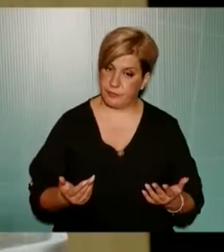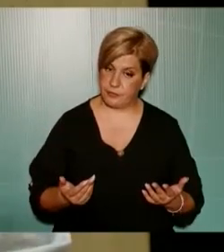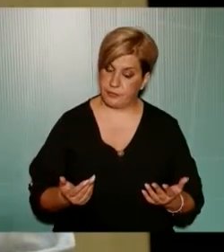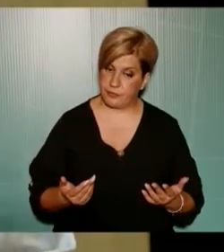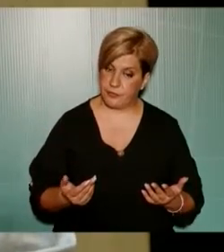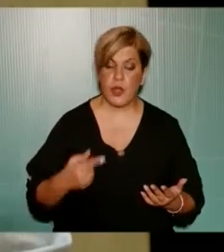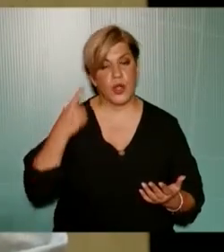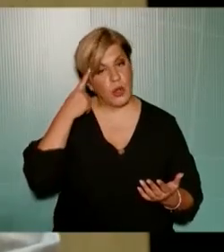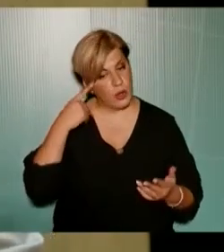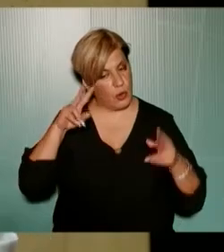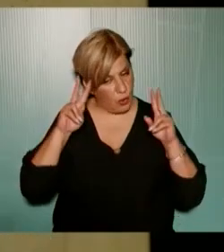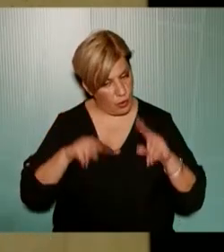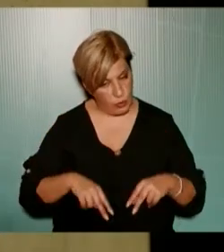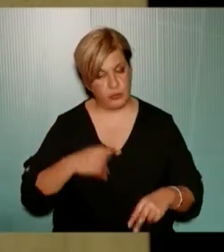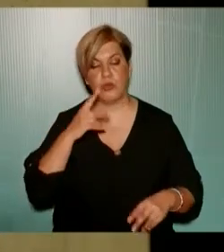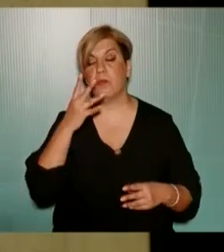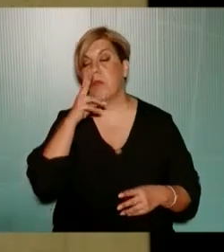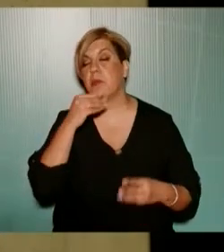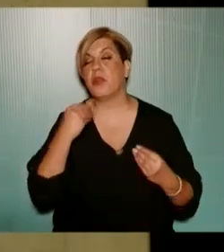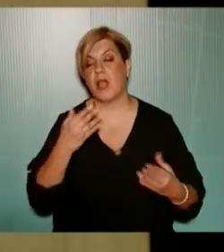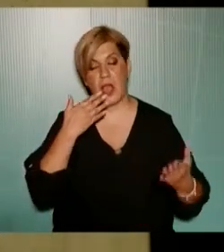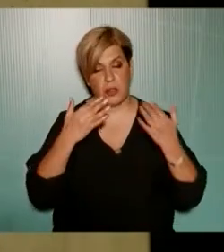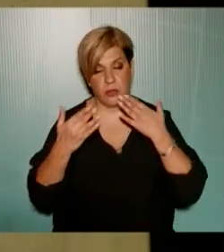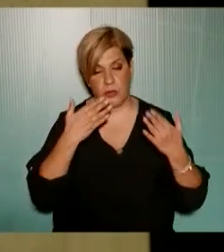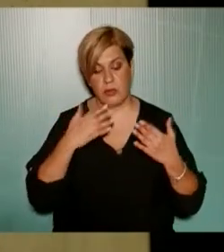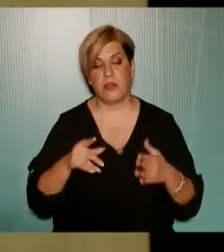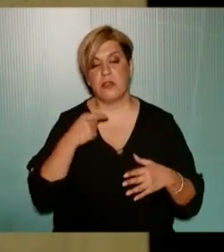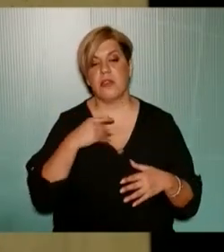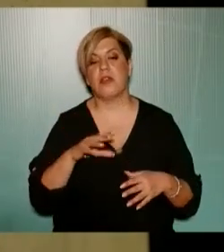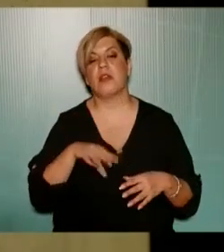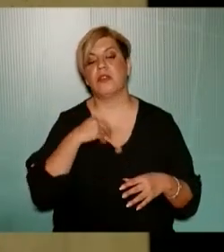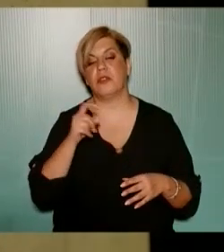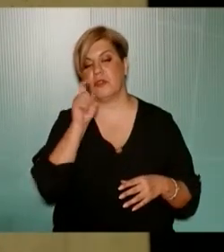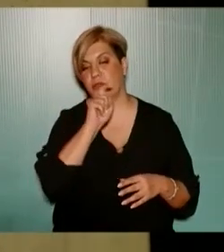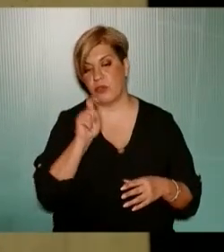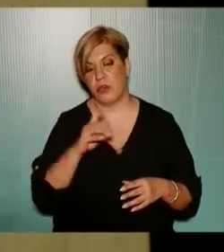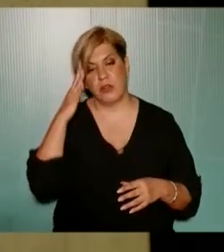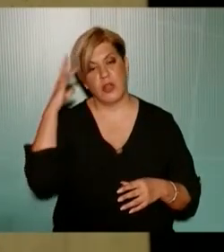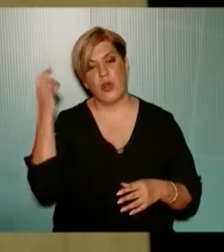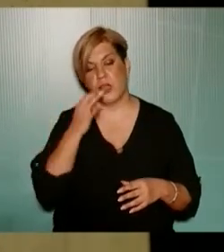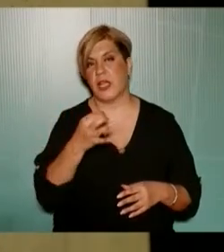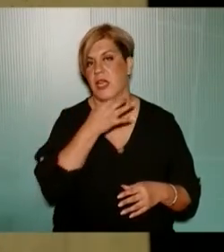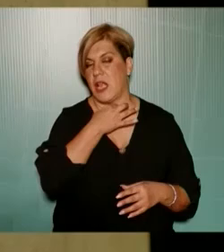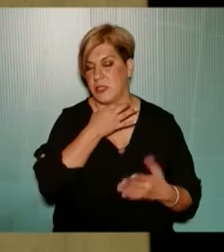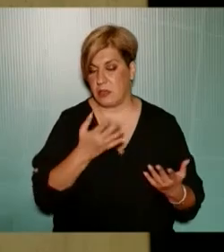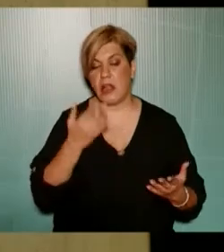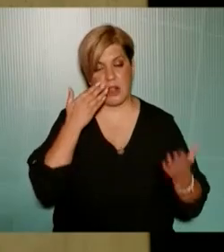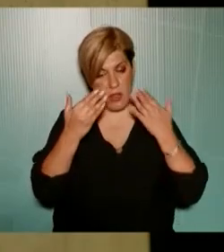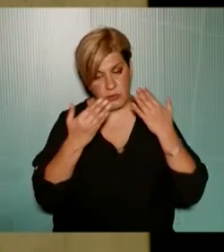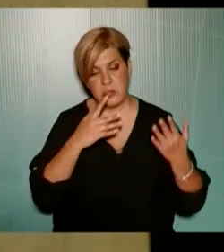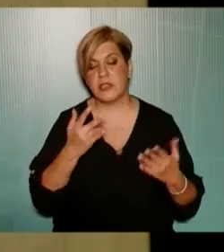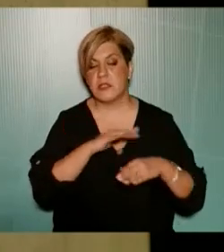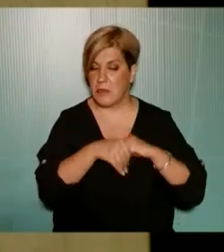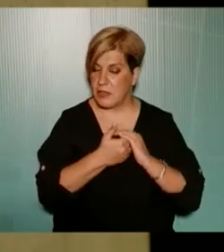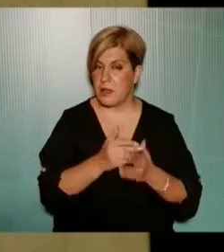γνωρίζω πολύ καλά και κατανοώ και δεν θα χρειαζόταν και αυτό το βίωμα λογική χρειάζεται για να κατανοήσει κανείς τη